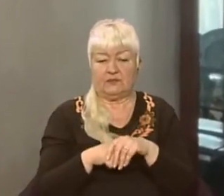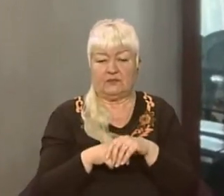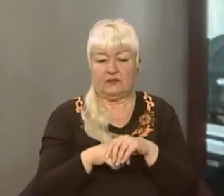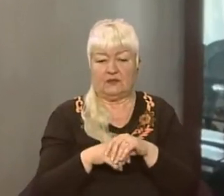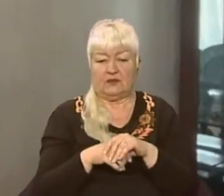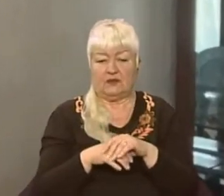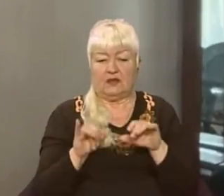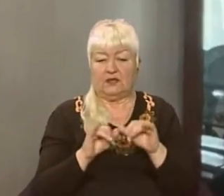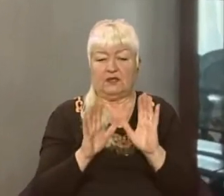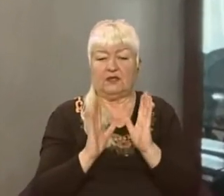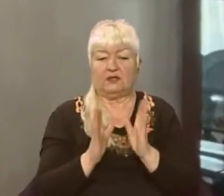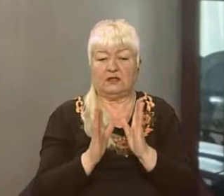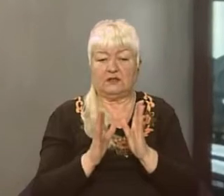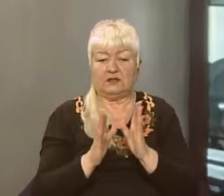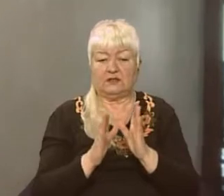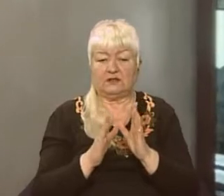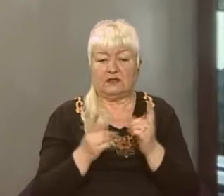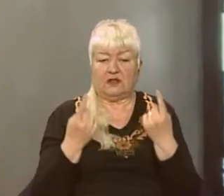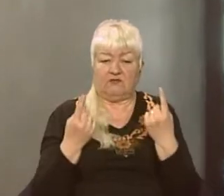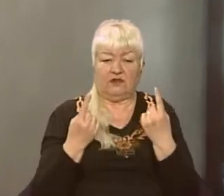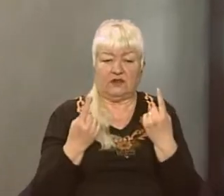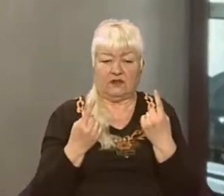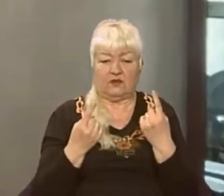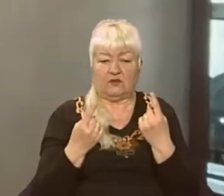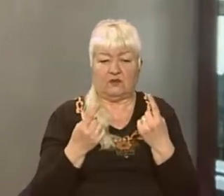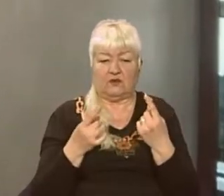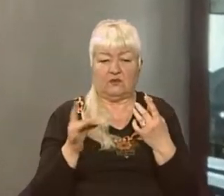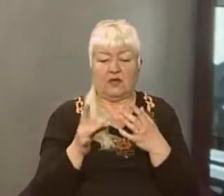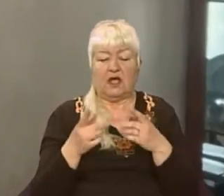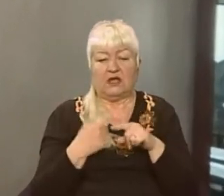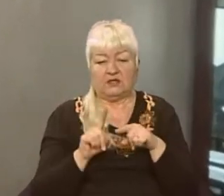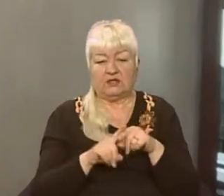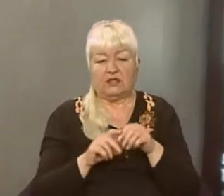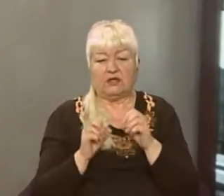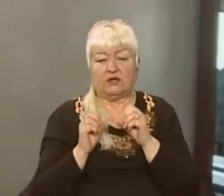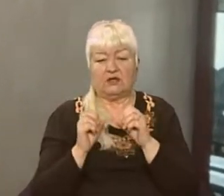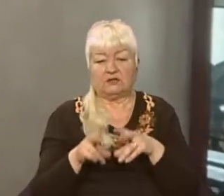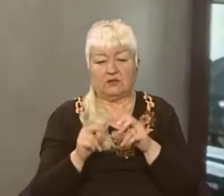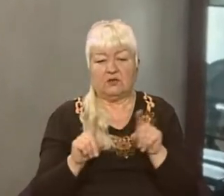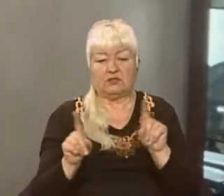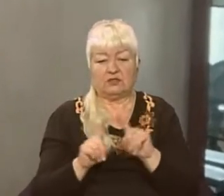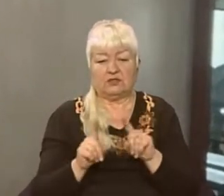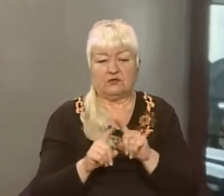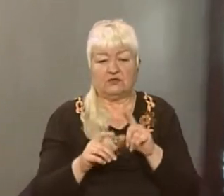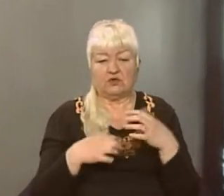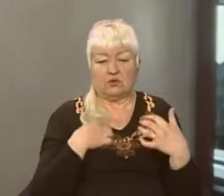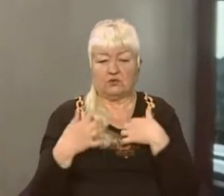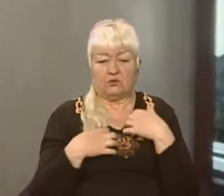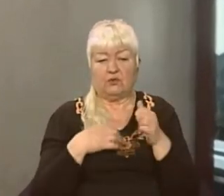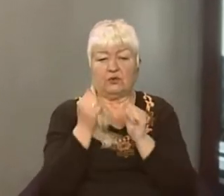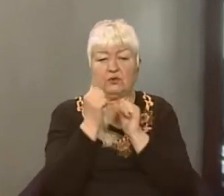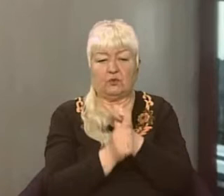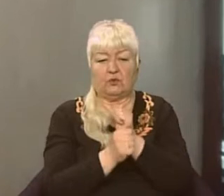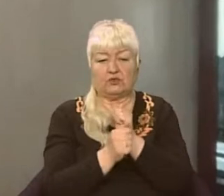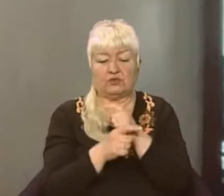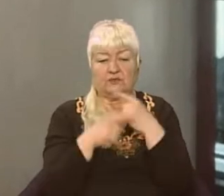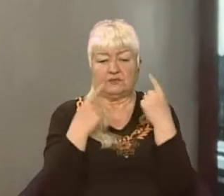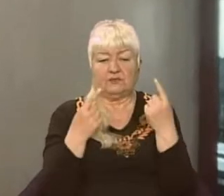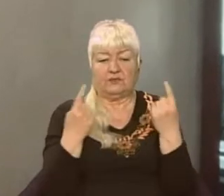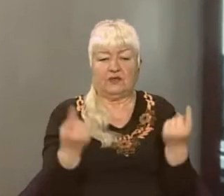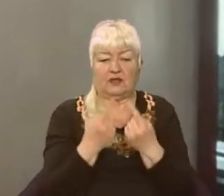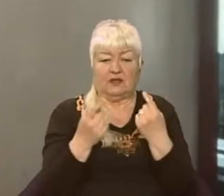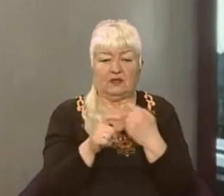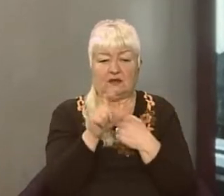не тільки супервеликого масштабу, але й тих злочинів, які дійсно турбують кожного пересічного громадянина.